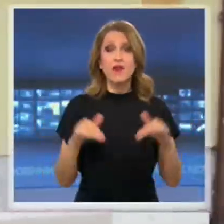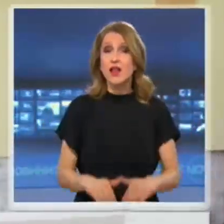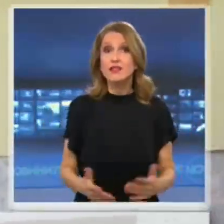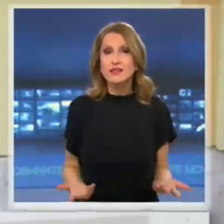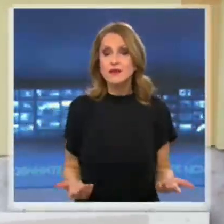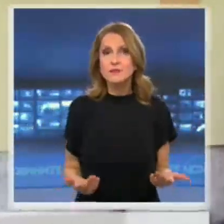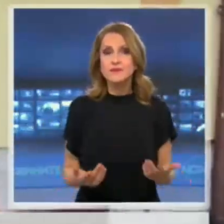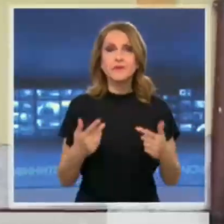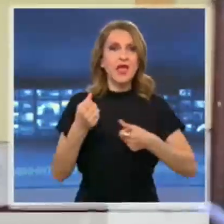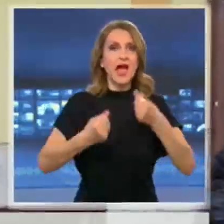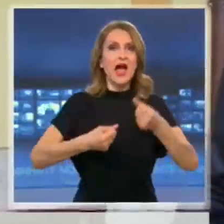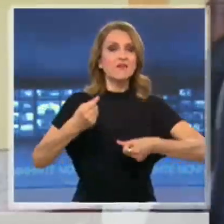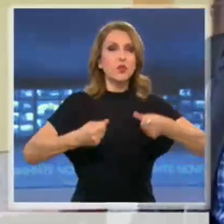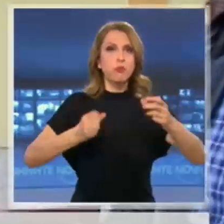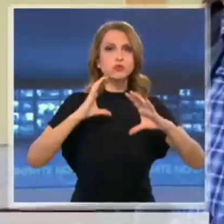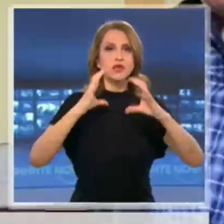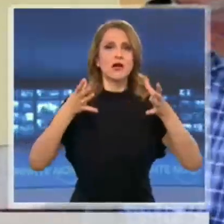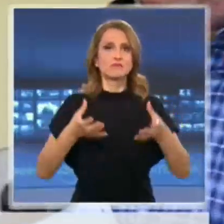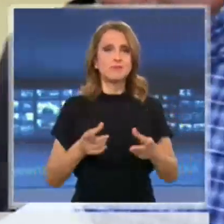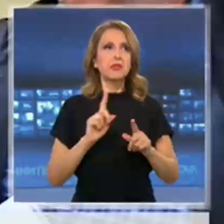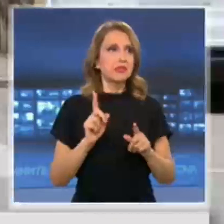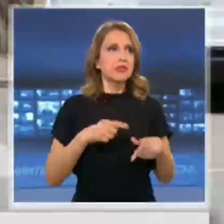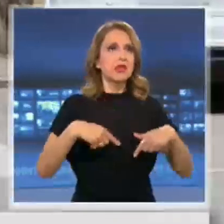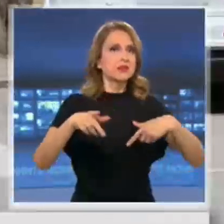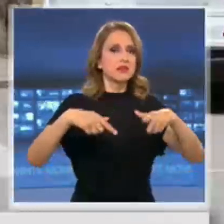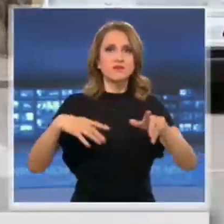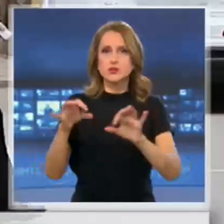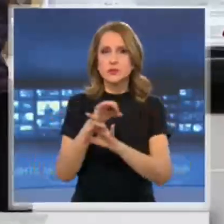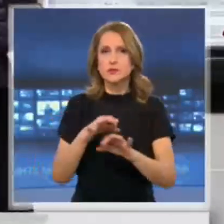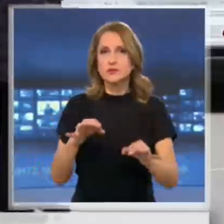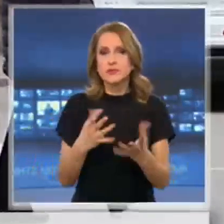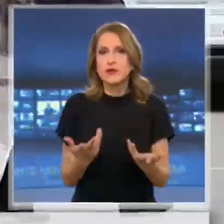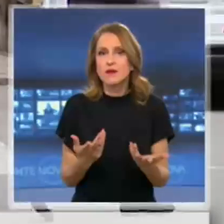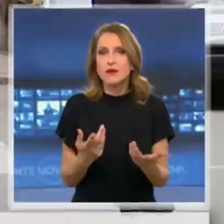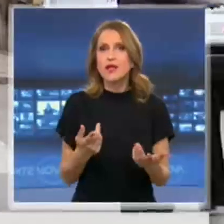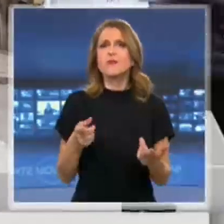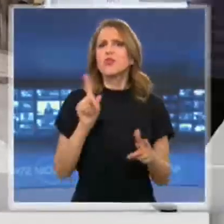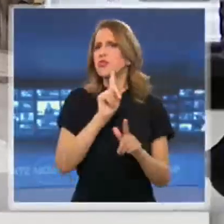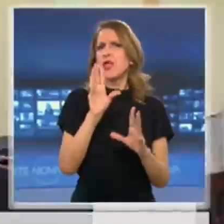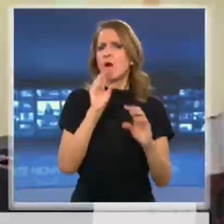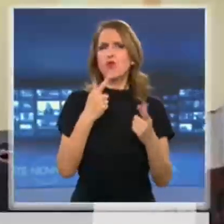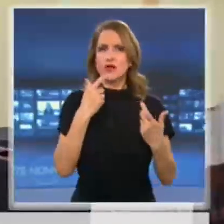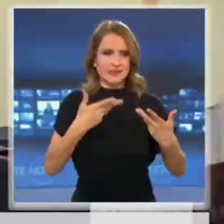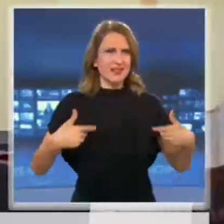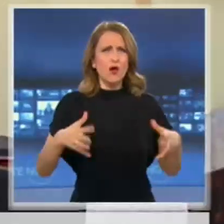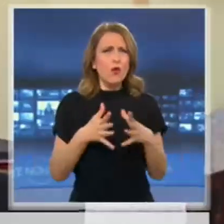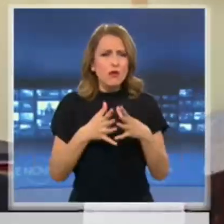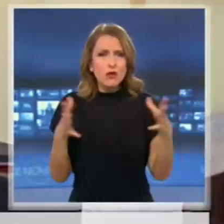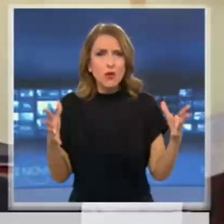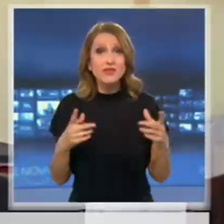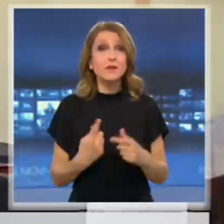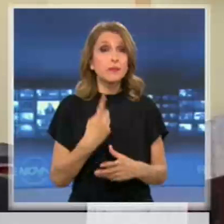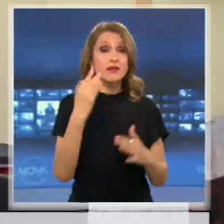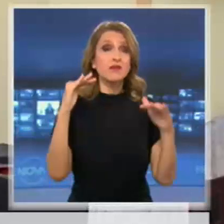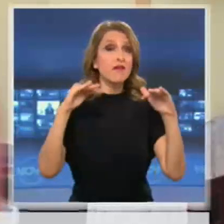автобусите. Никой не казва, че тези автобуси въобще дали съществуват. Бранша е огромен, не се споменава за този бранша. Първия фалит вече го има в